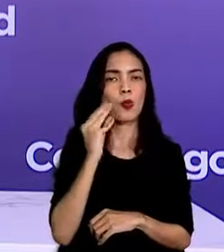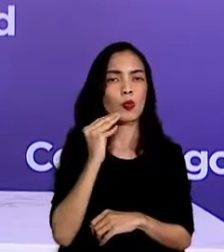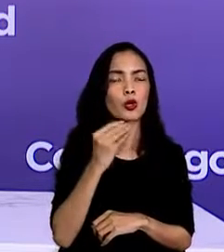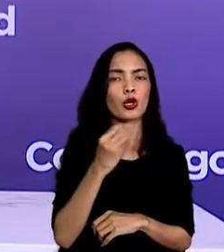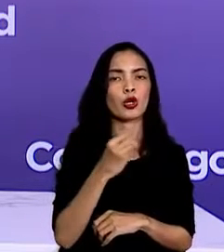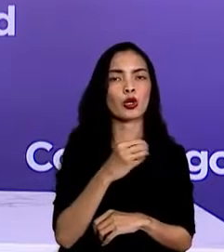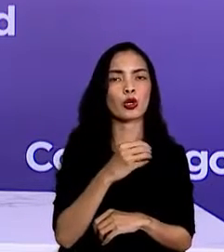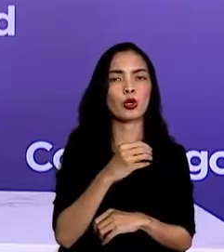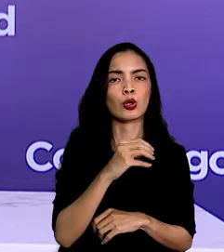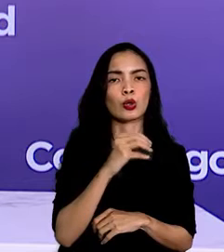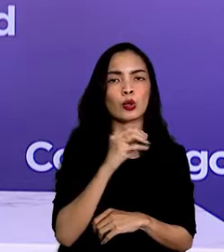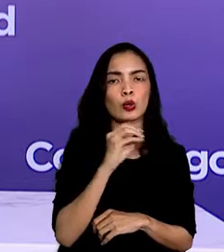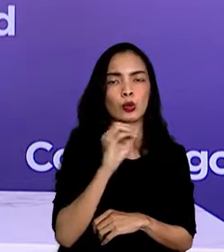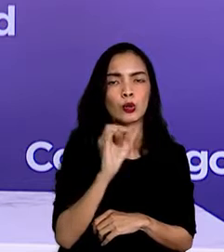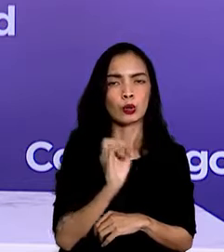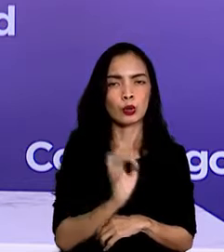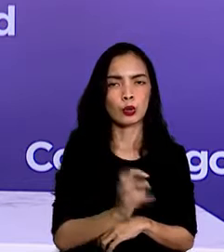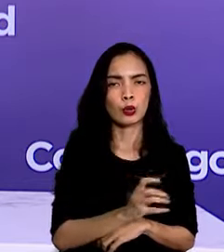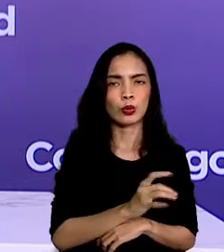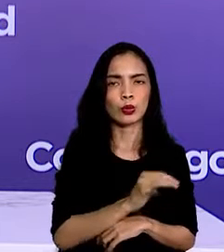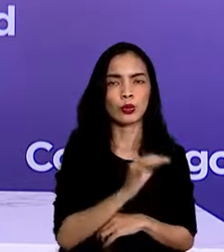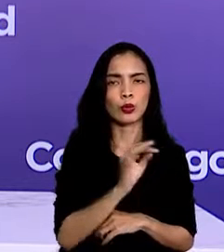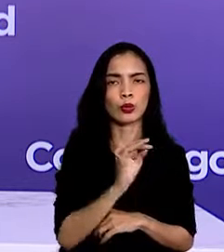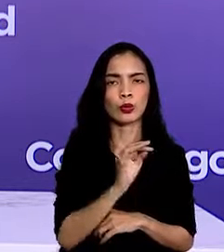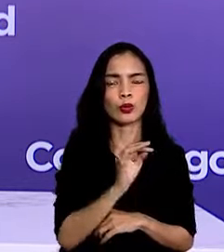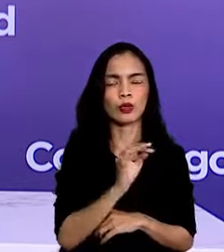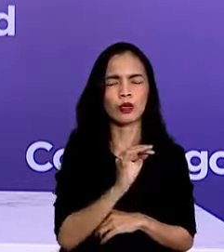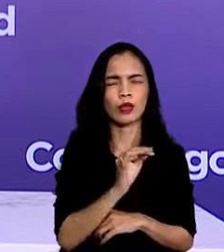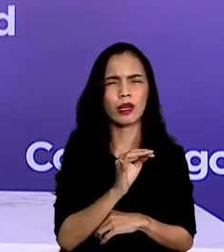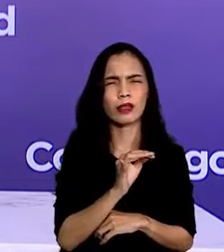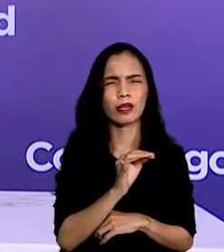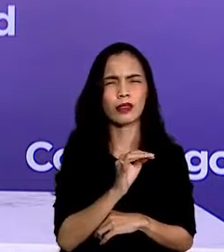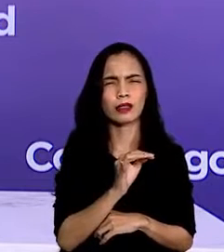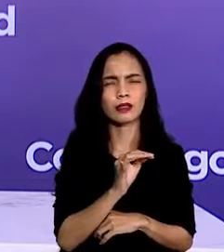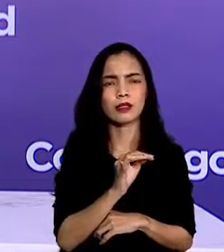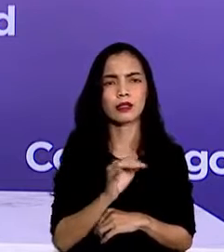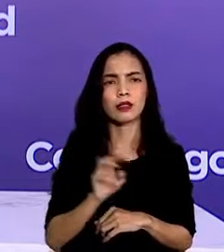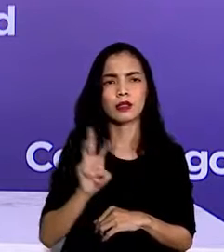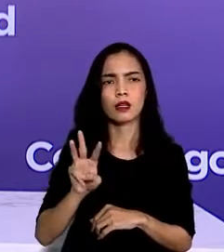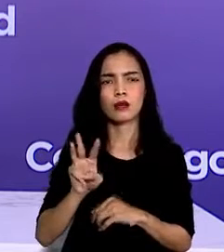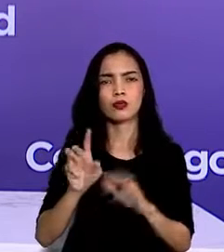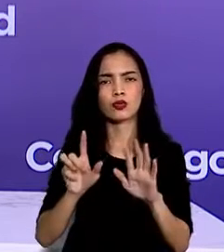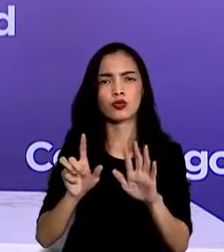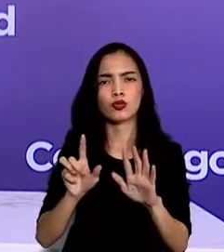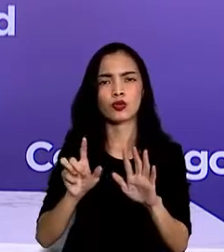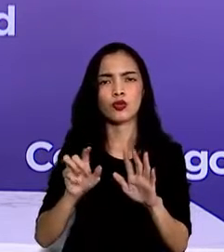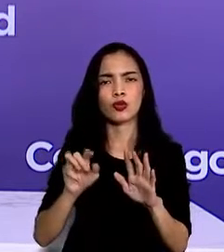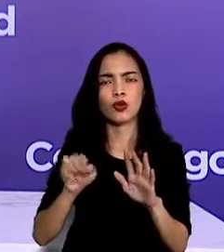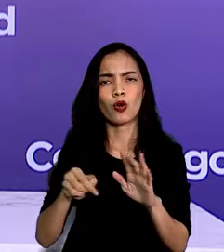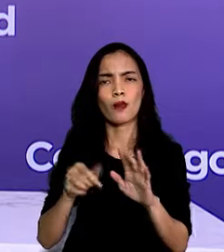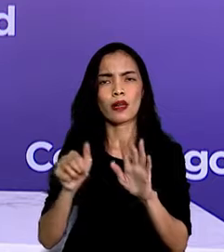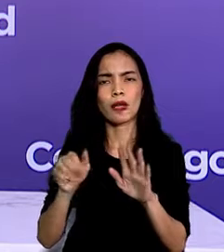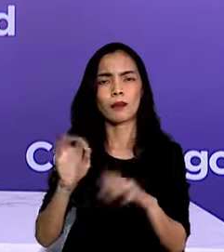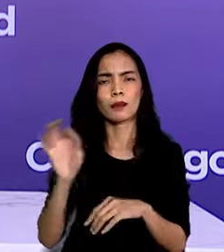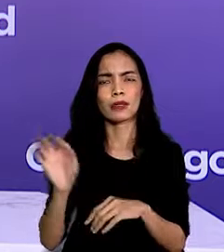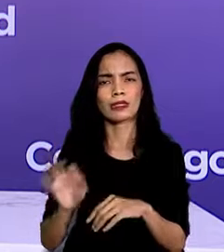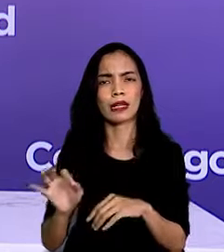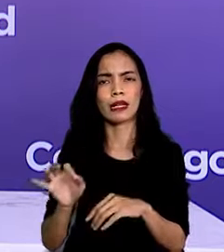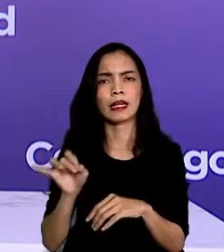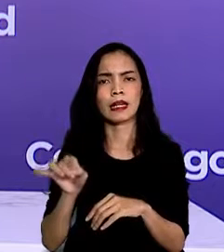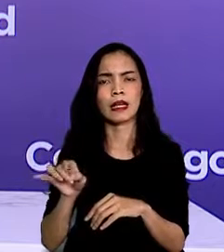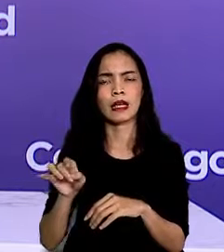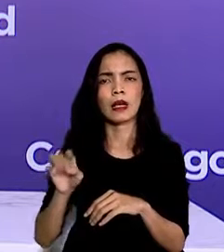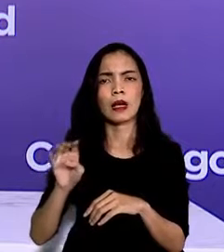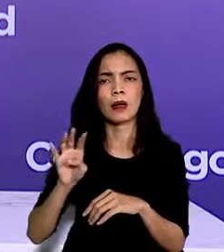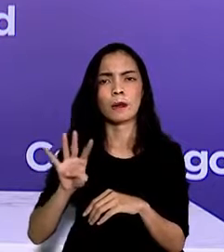di atas di atas dan 60 persen 36,7 persen dari usia